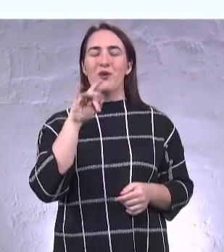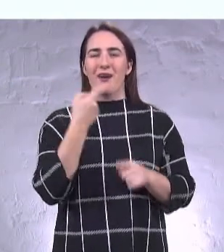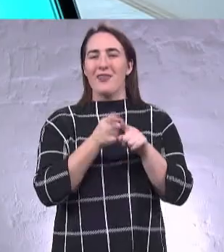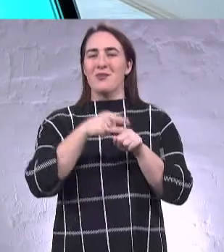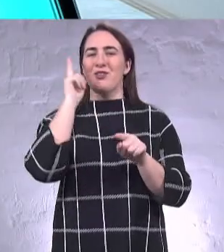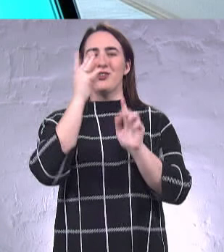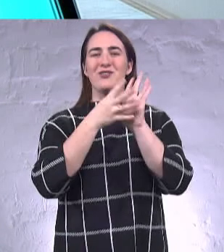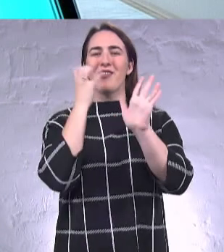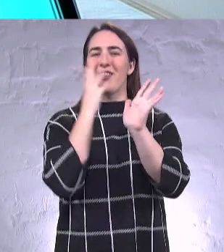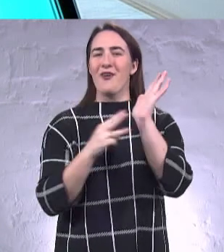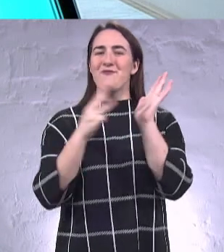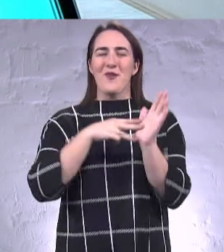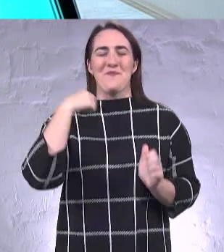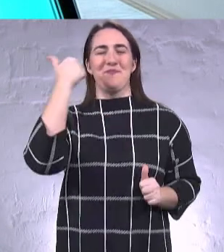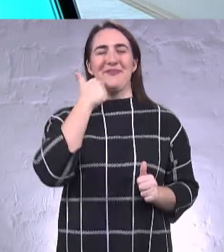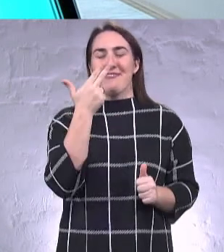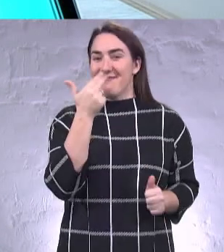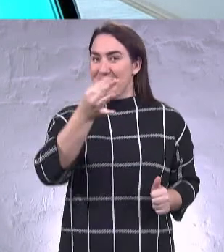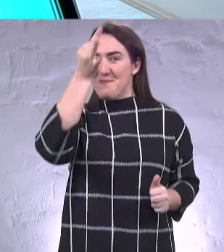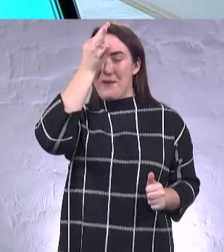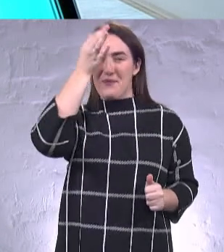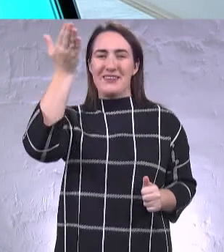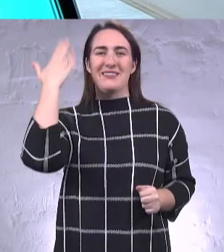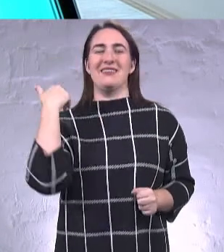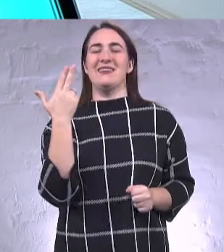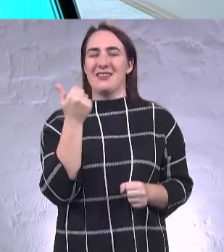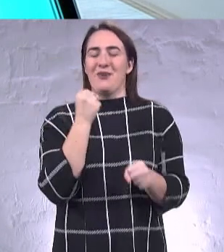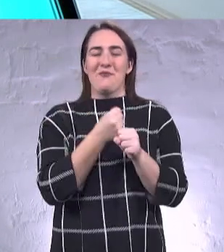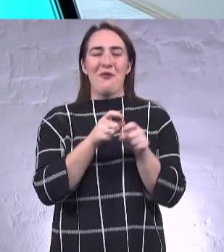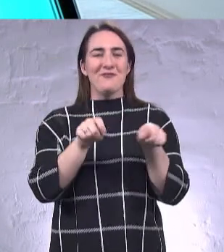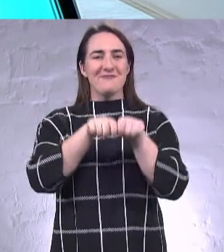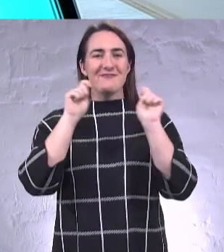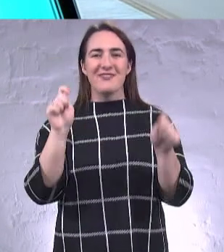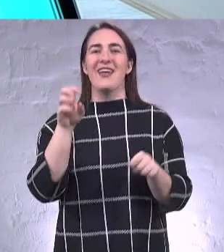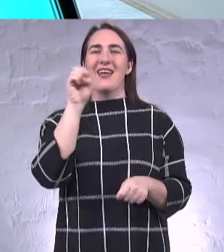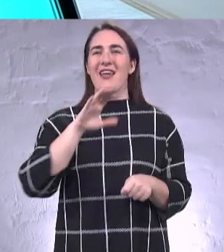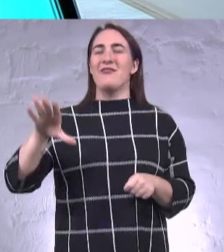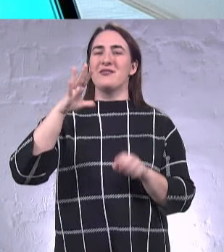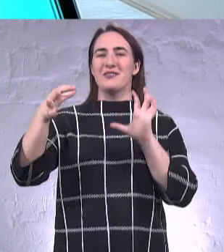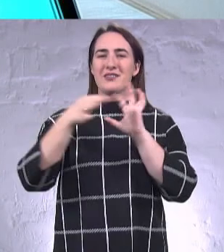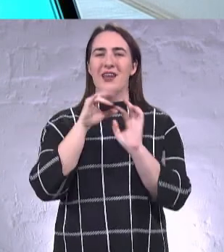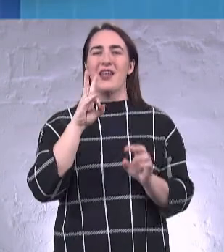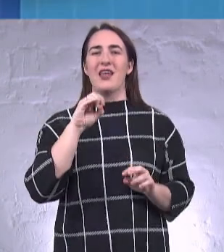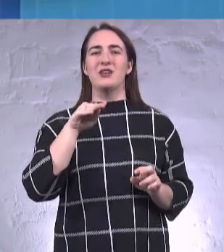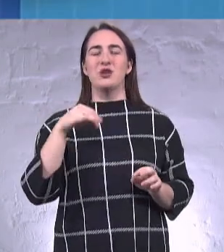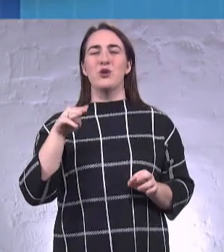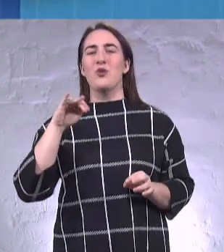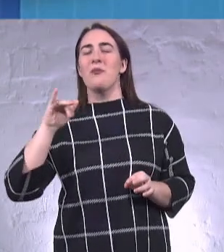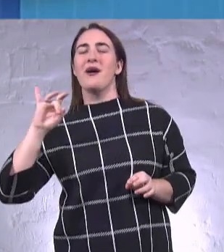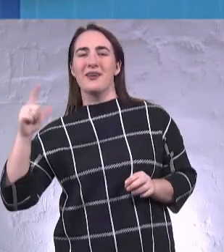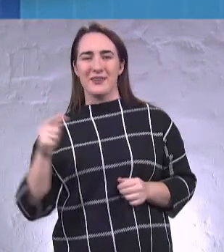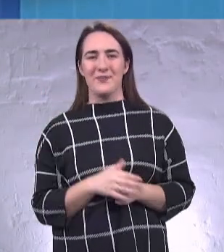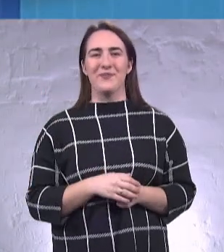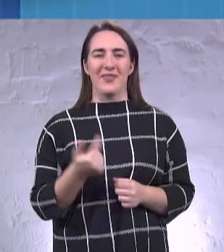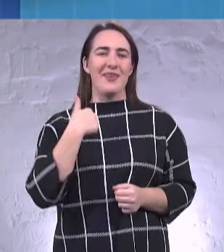рік, навіть. Ми тоді започаткували цю роботу, і єврорегіон Ніжній Дунай запрацював. Я пам'ятаю,